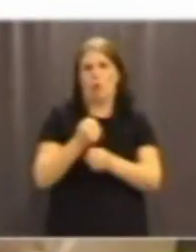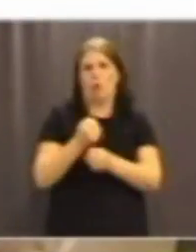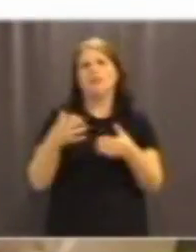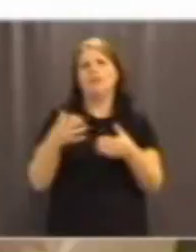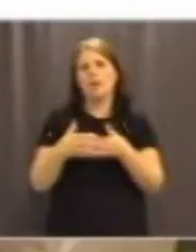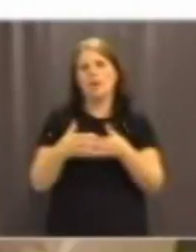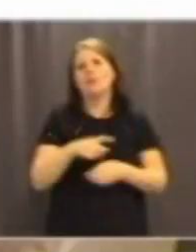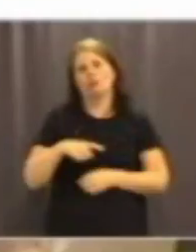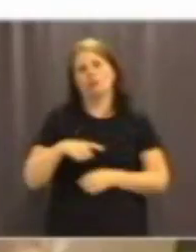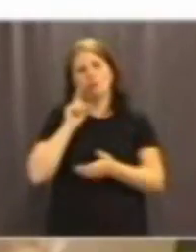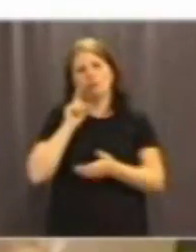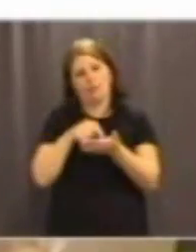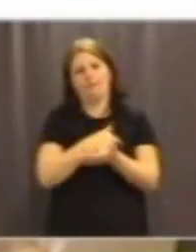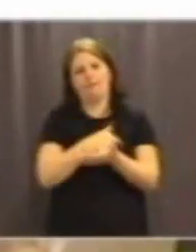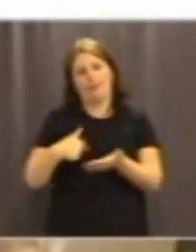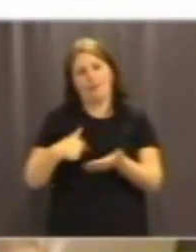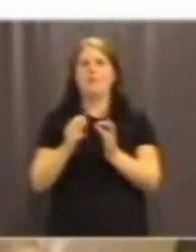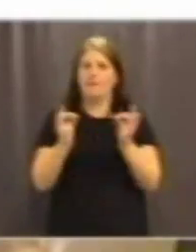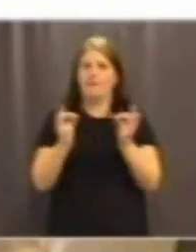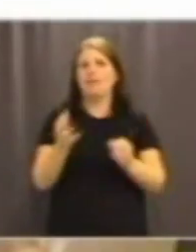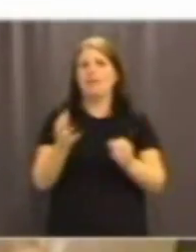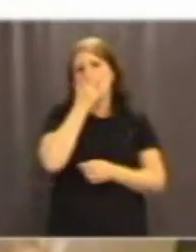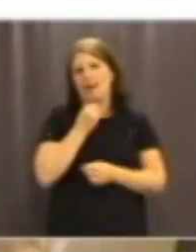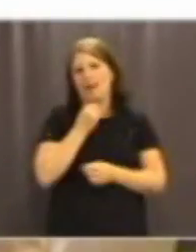för en fin, vacker kommun.